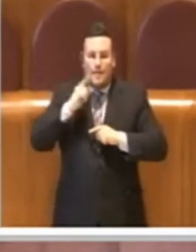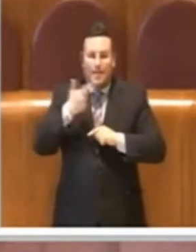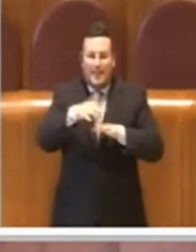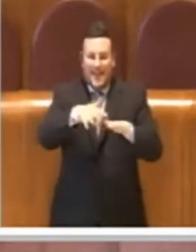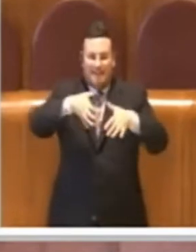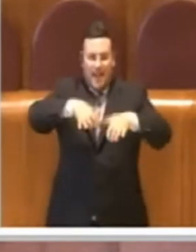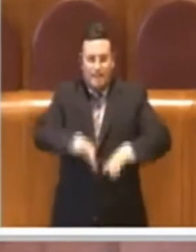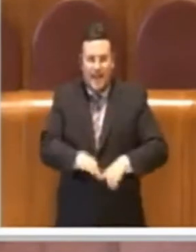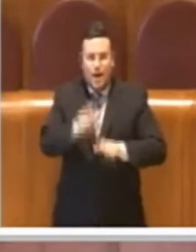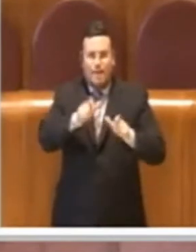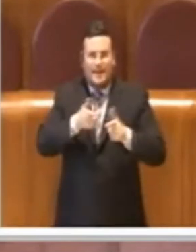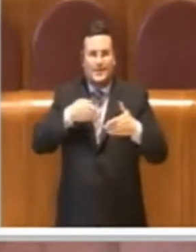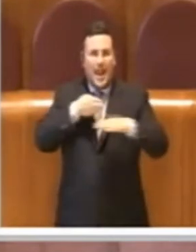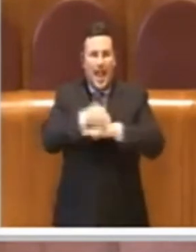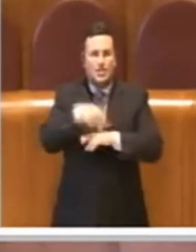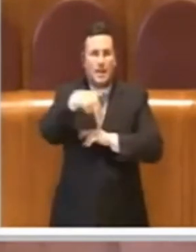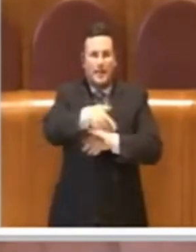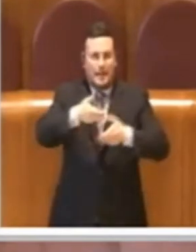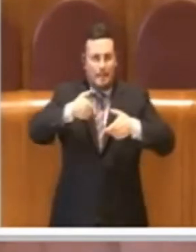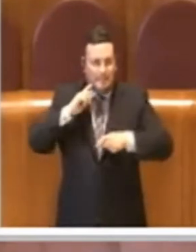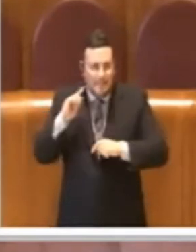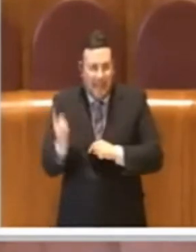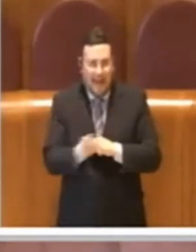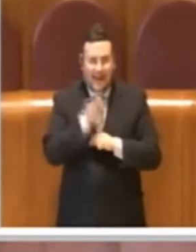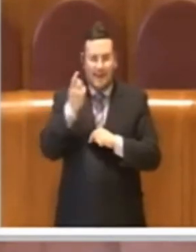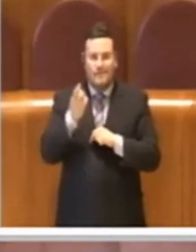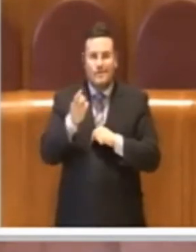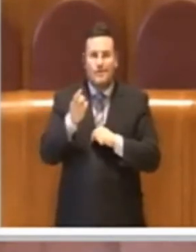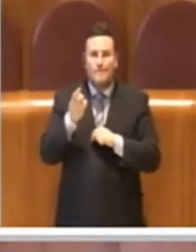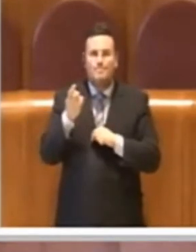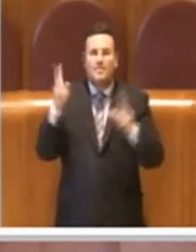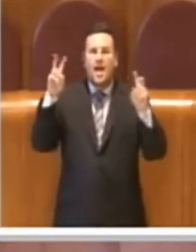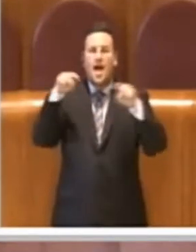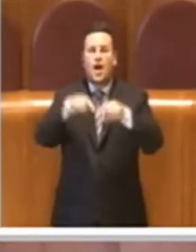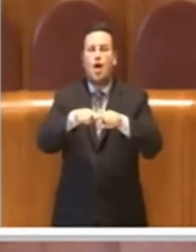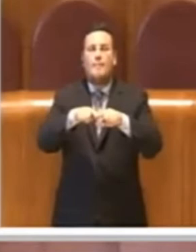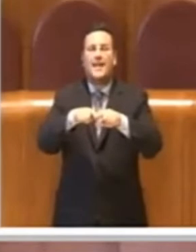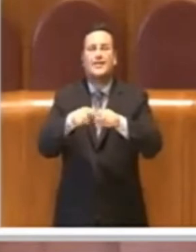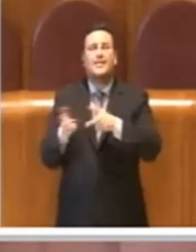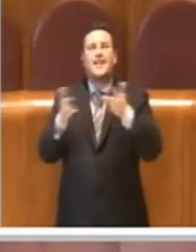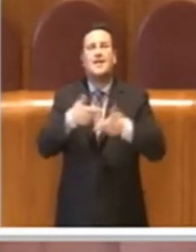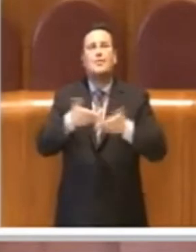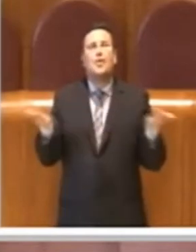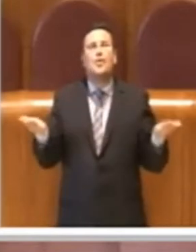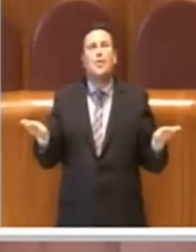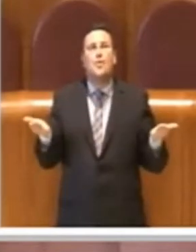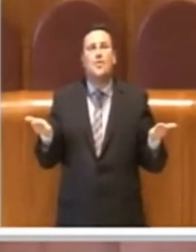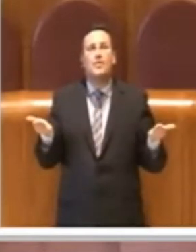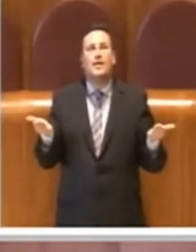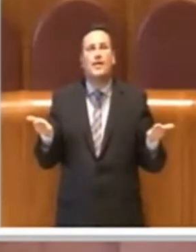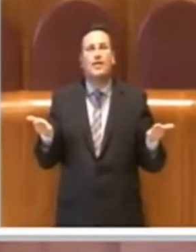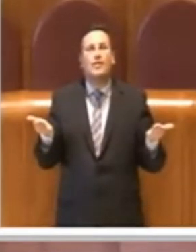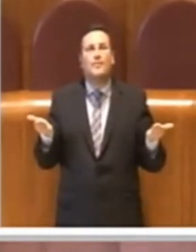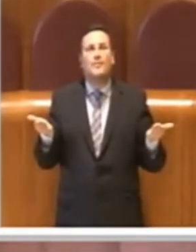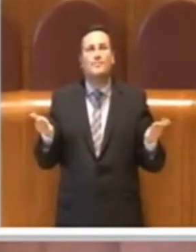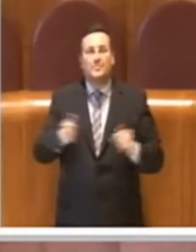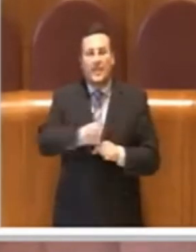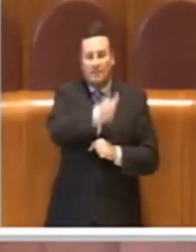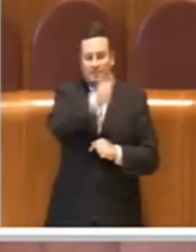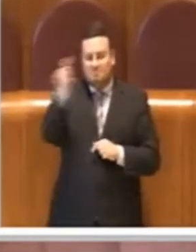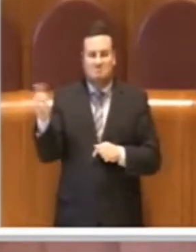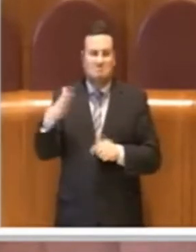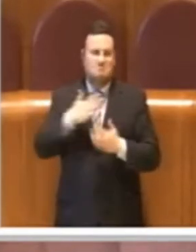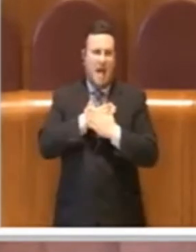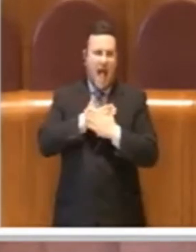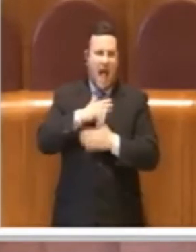possono accedere in centro. Sul tema del trasporto pubblico, che comunque voglio sottolineare, nella seconda metà di quest'anno abbiamo